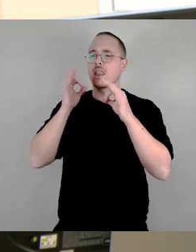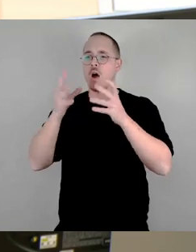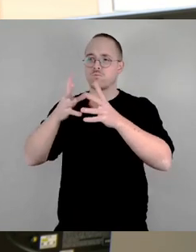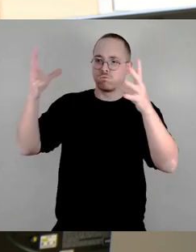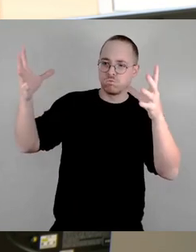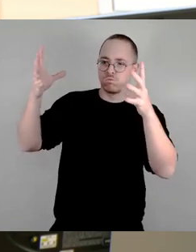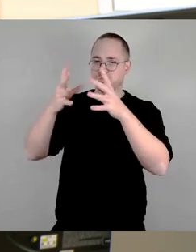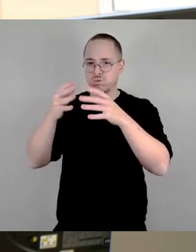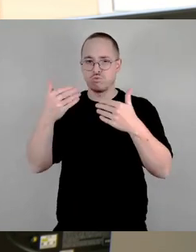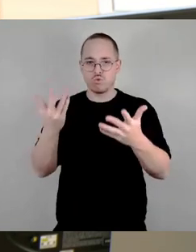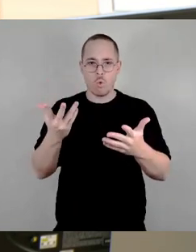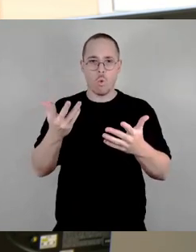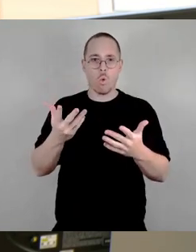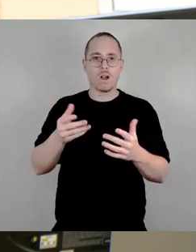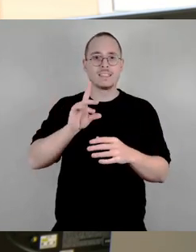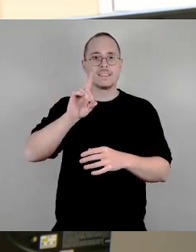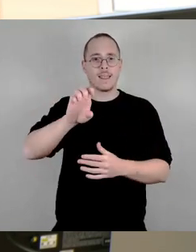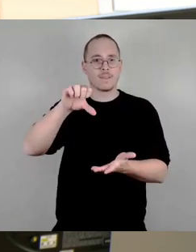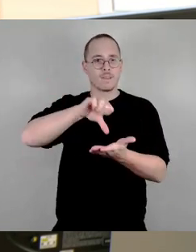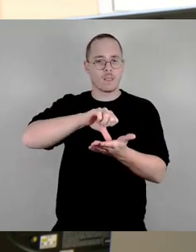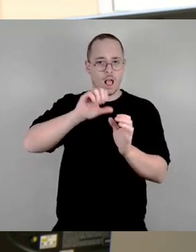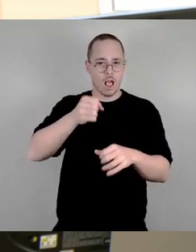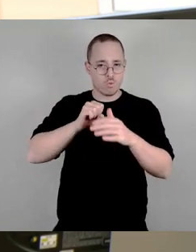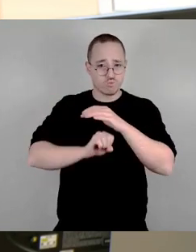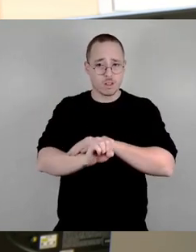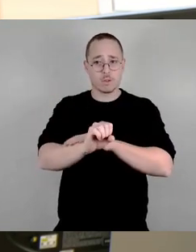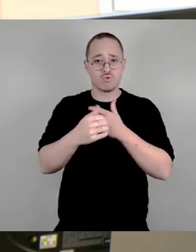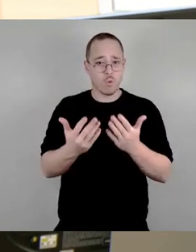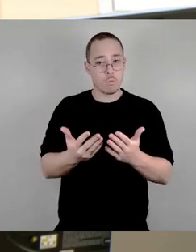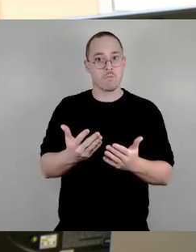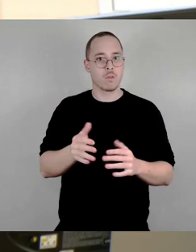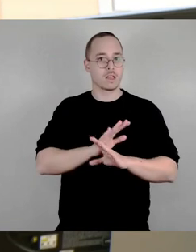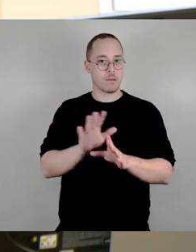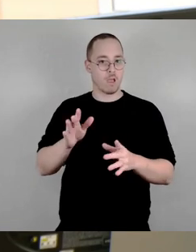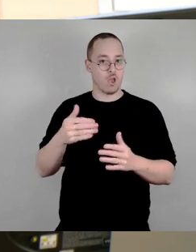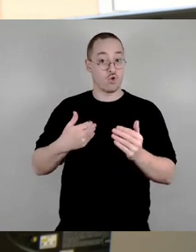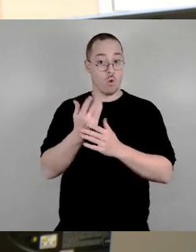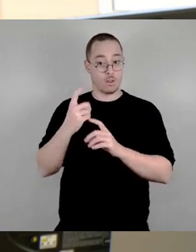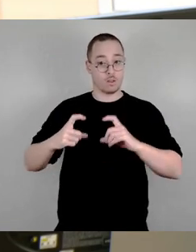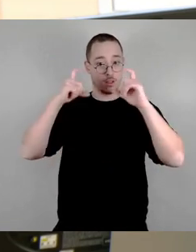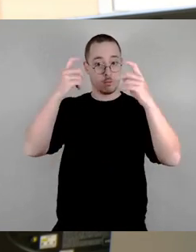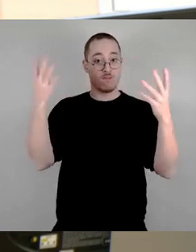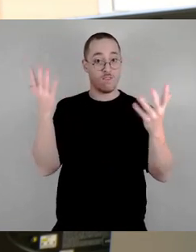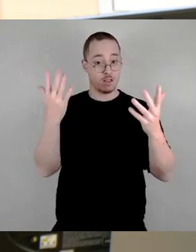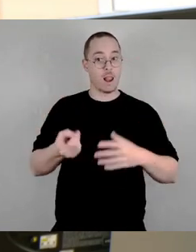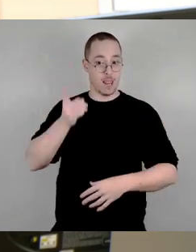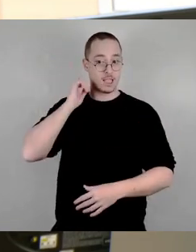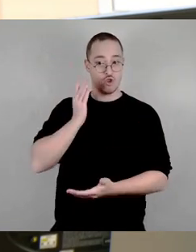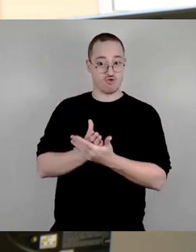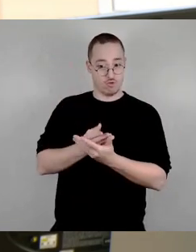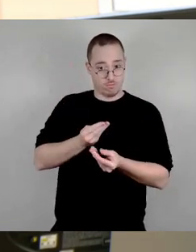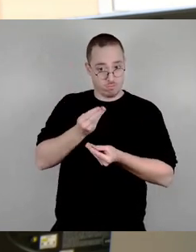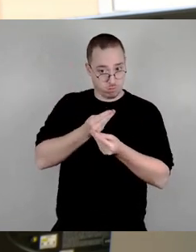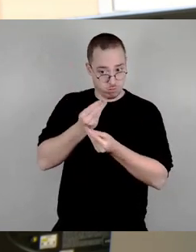können, sondern wir sprachen im letzten Jahr und die Gefahr besteht ja weiterhin, Gefahr, oder